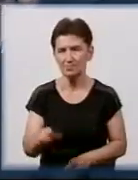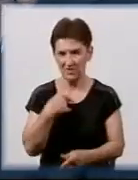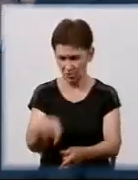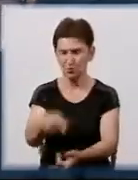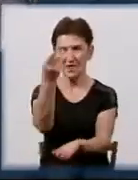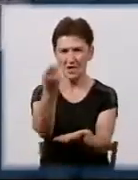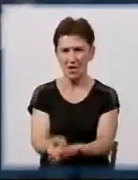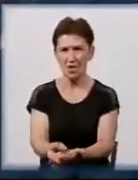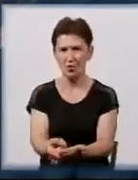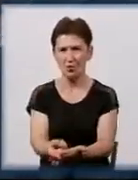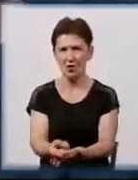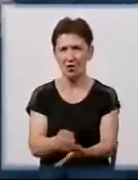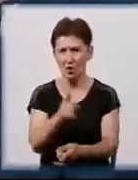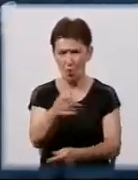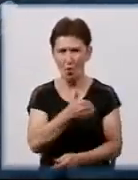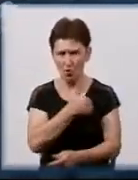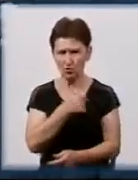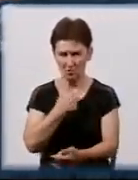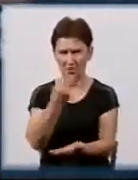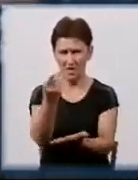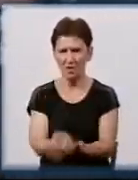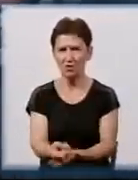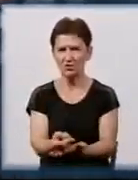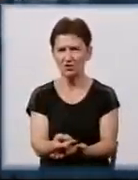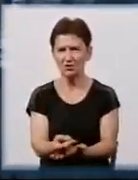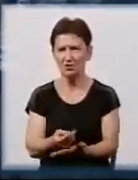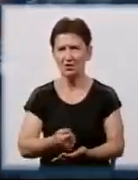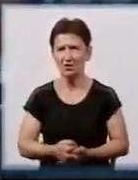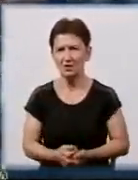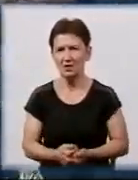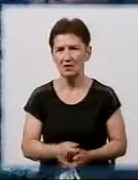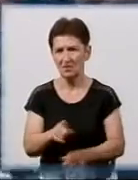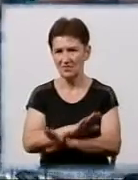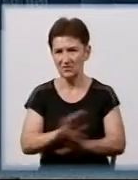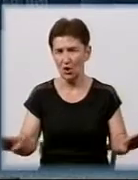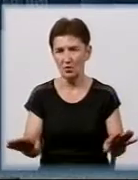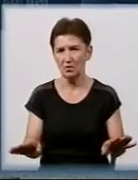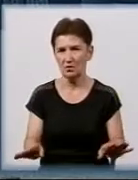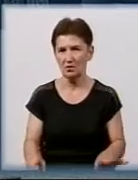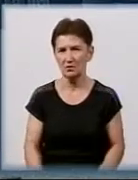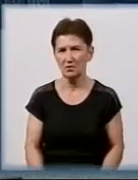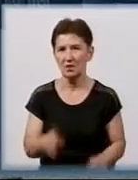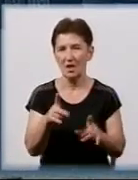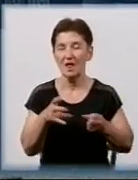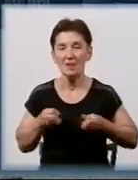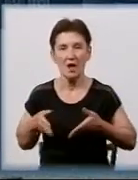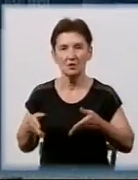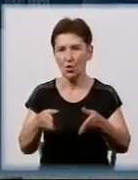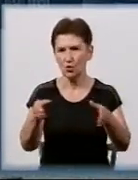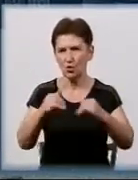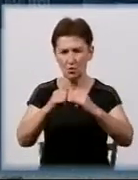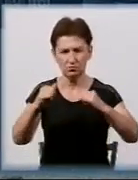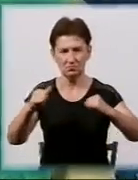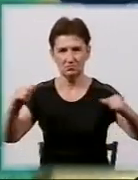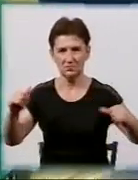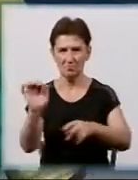ласка. Я ще з трупом лягу. Ти хочеш дозвести мене? А не хочемо ми вас до цього довести. Все. На дорозі збільшується автомобільна